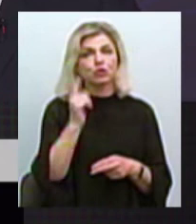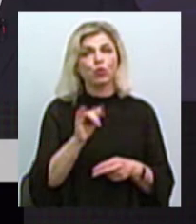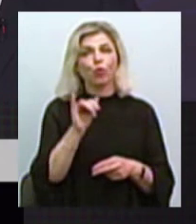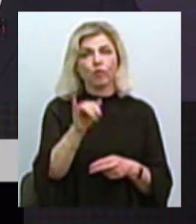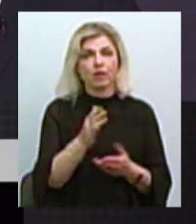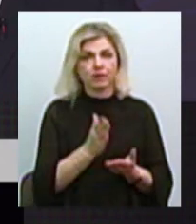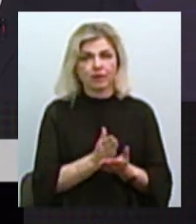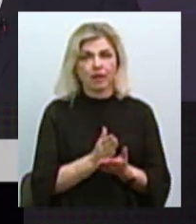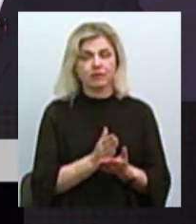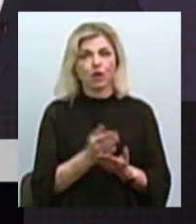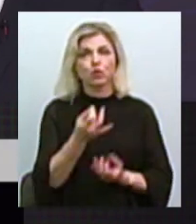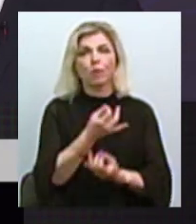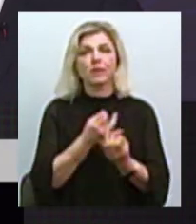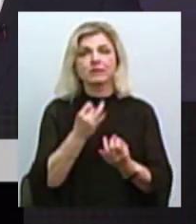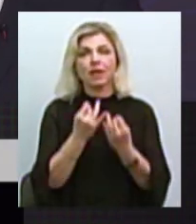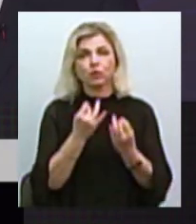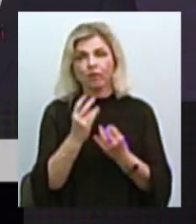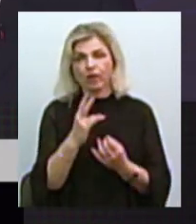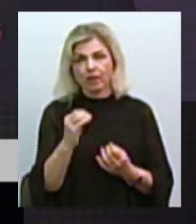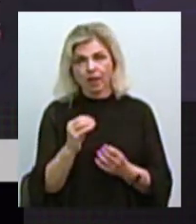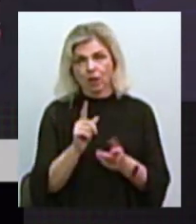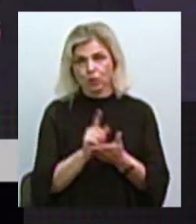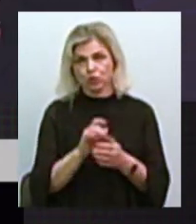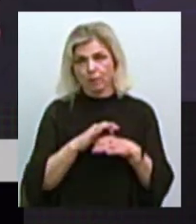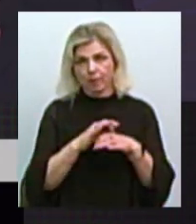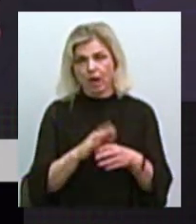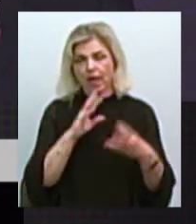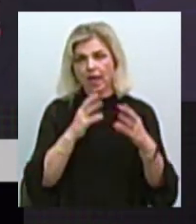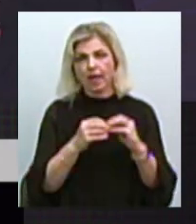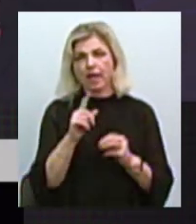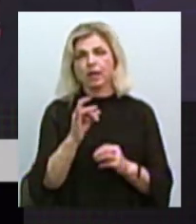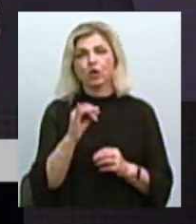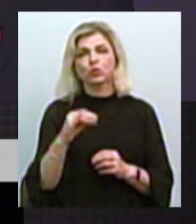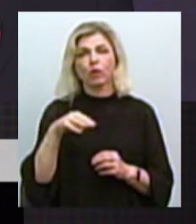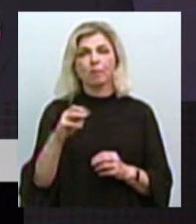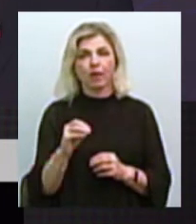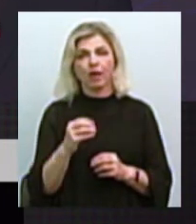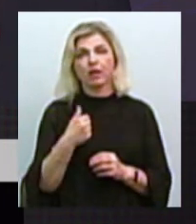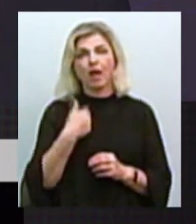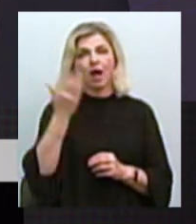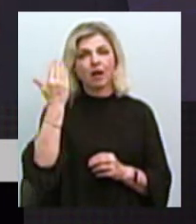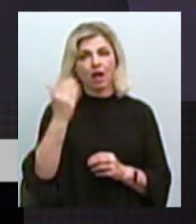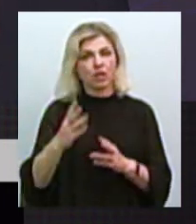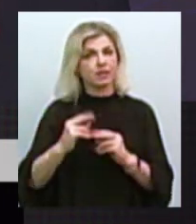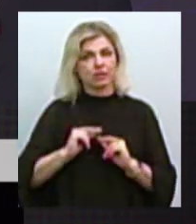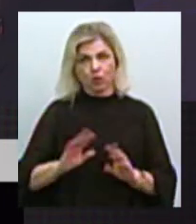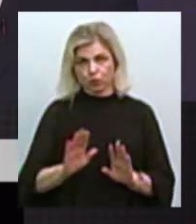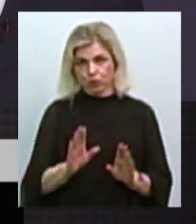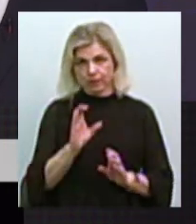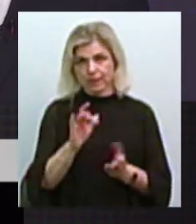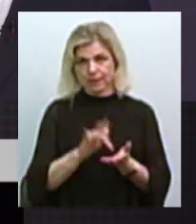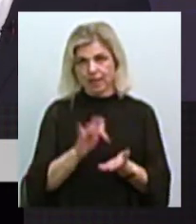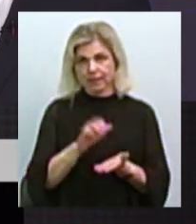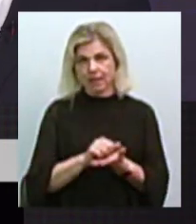собеседування якісь, проходите резюме, є якісь тестування. Я раніше не співпрацював ніколи з центром